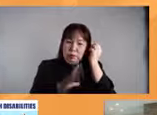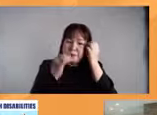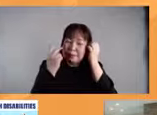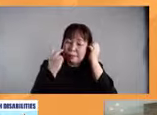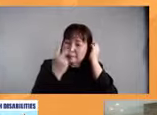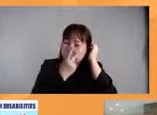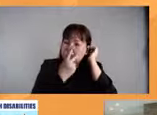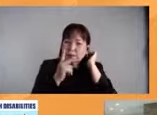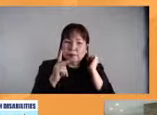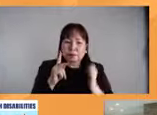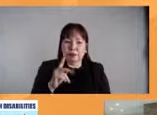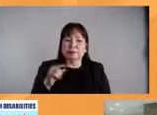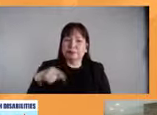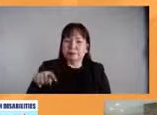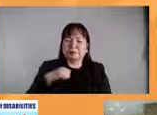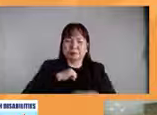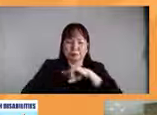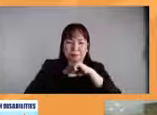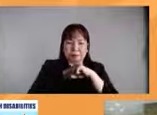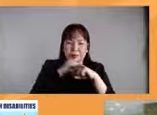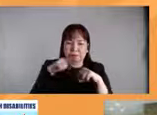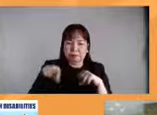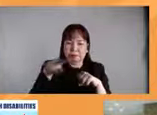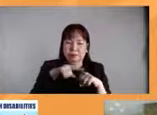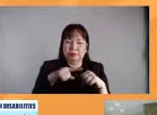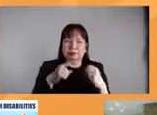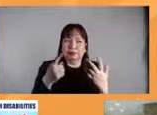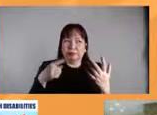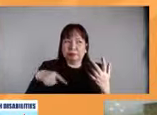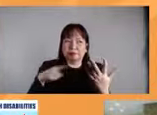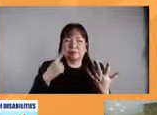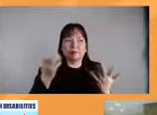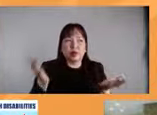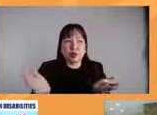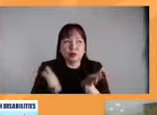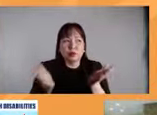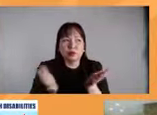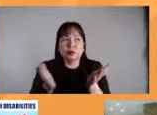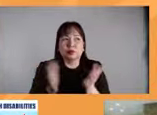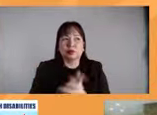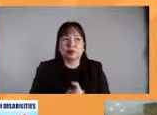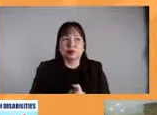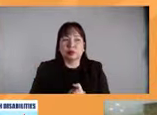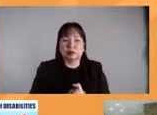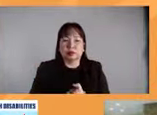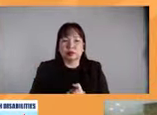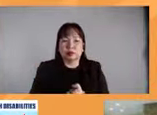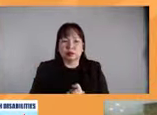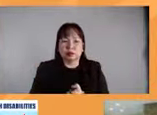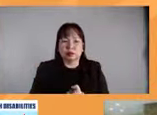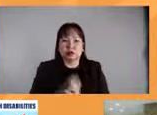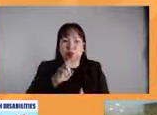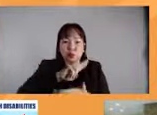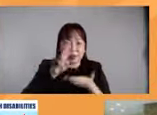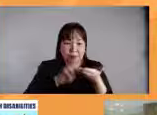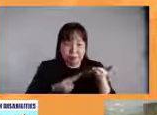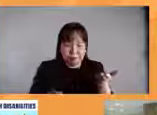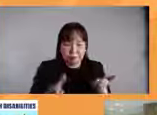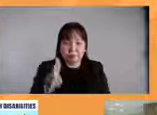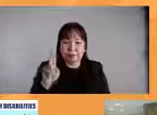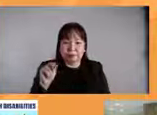nagkaa-advocate kami para ma-promote an UN convention on the grounds